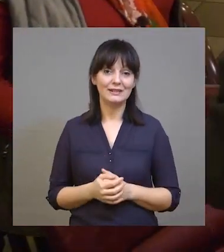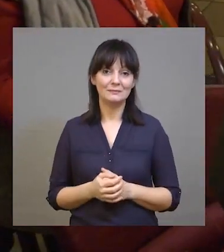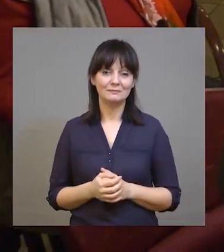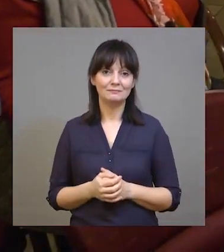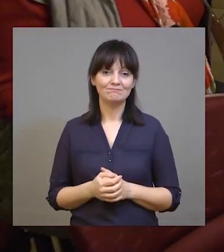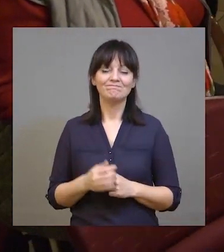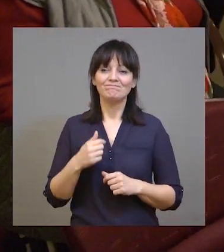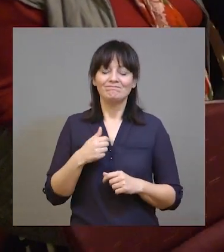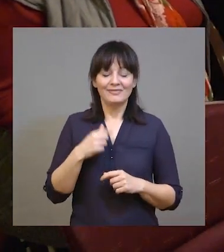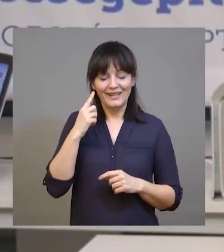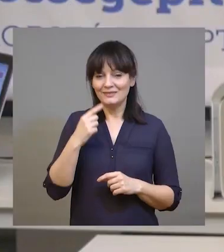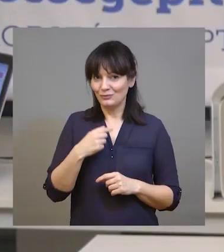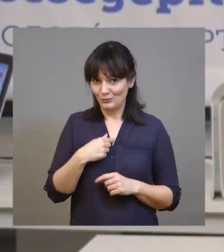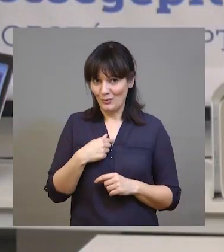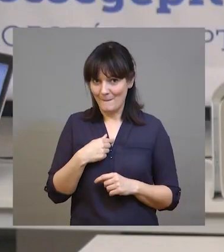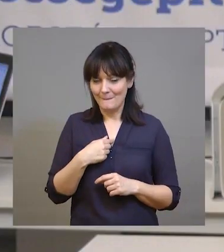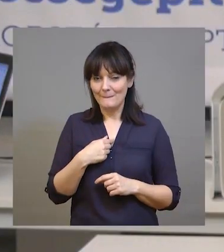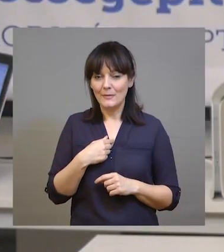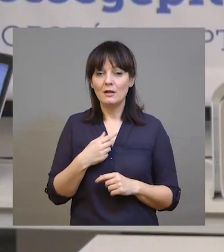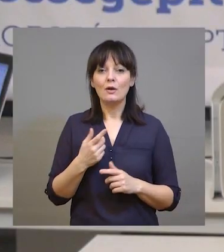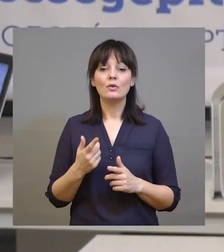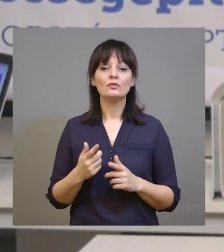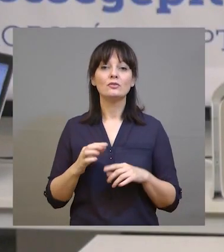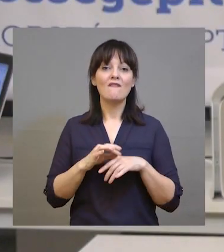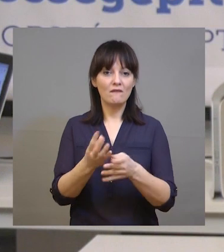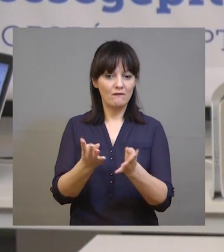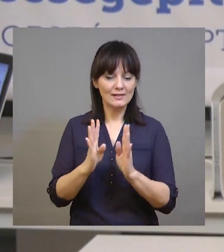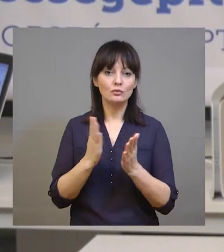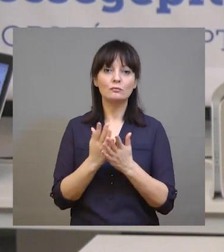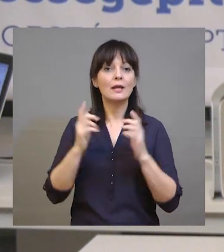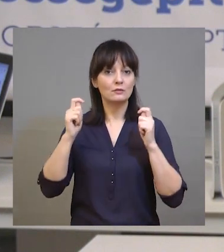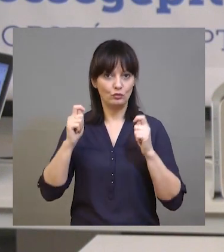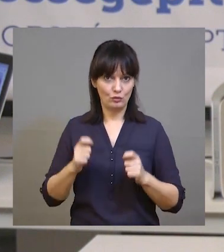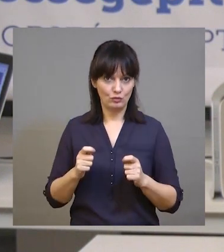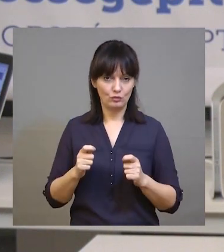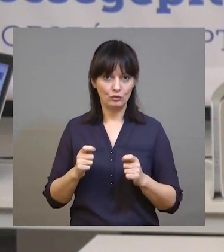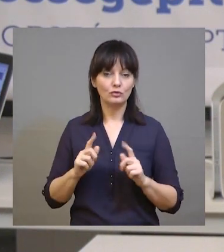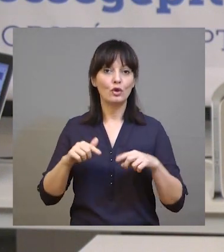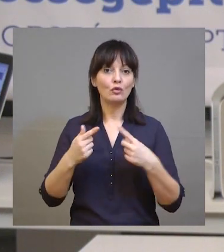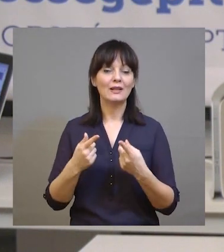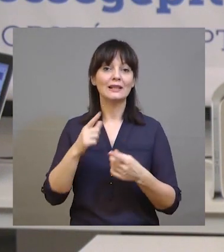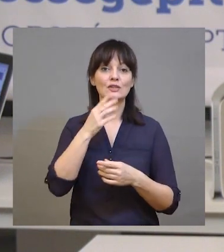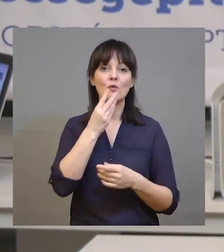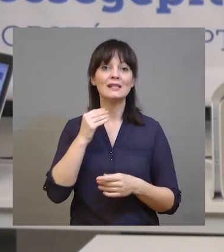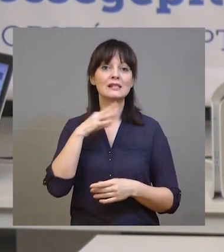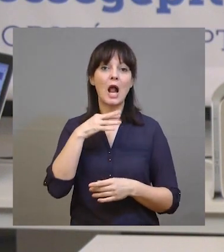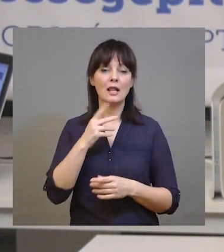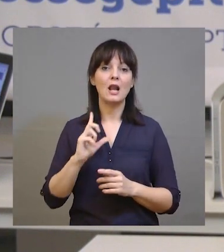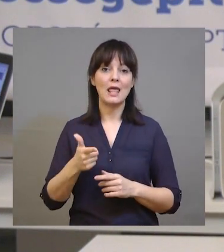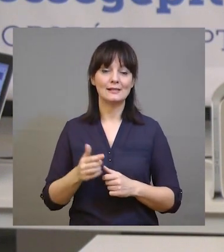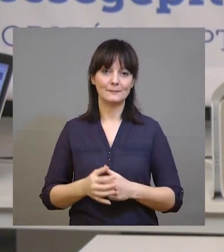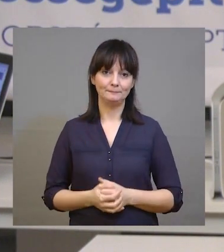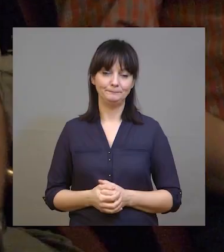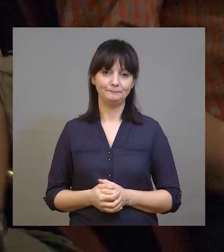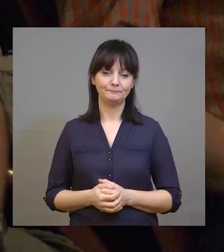a konferencia végén? Én úgy tudom, hogy a vezetőség döntött, a jövő évi konferencia Izraelben